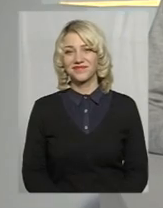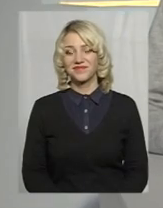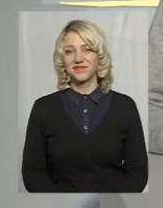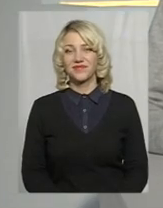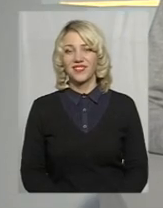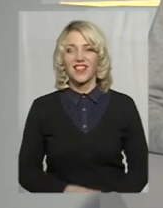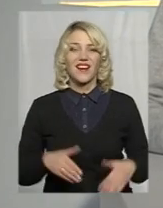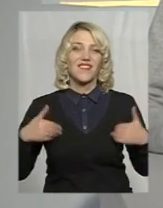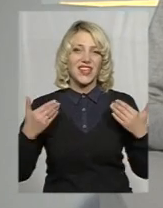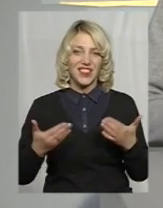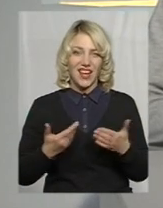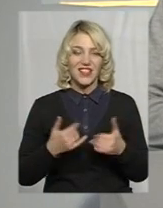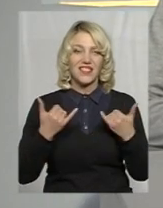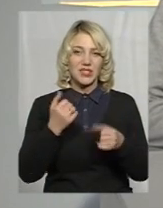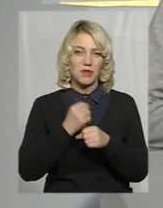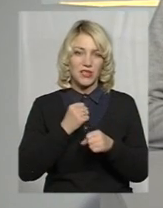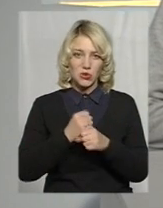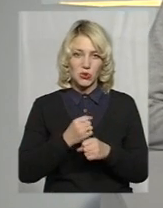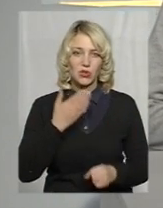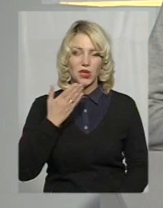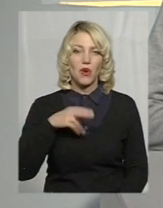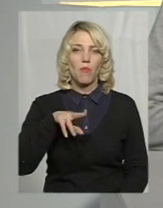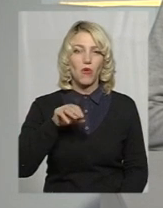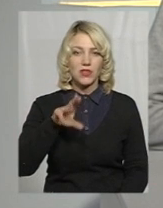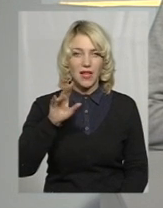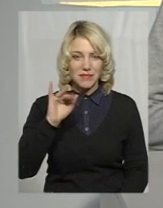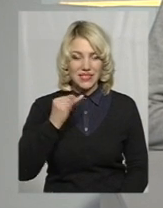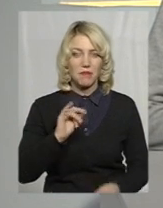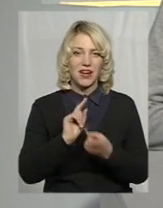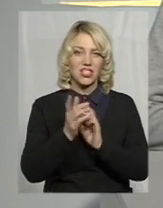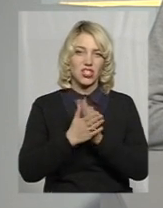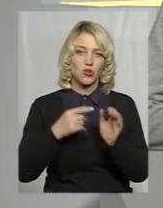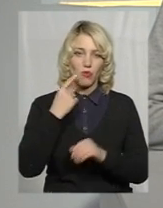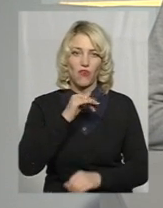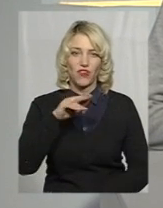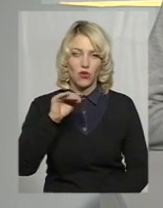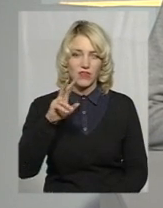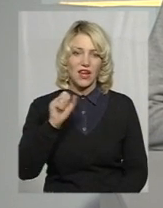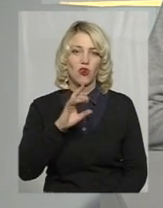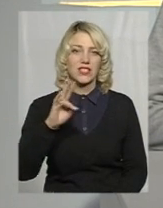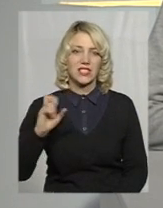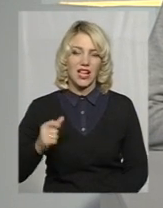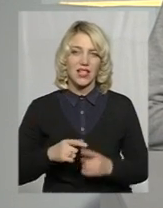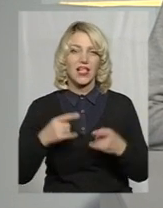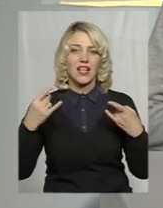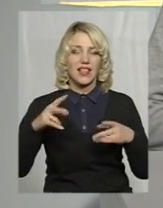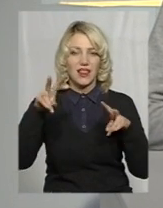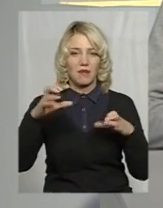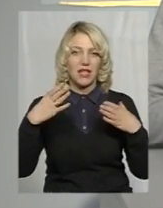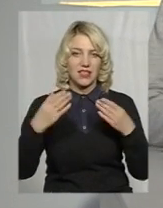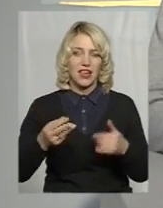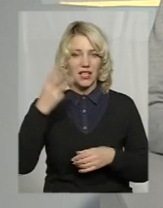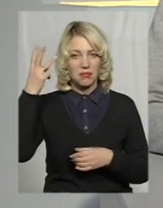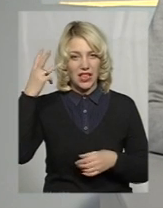Мої вітання у студії Віталій Постемський, а також сурдопереклад Оксана Фіновська. В ефірі програма «Тема дня